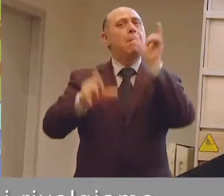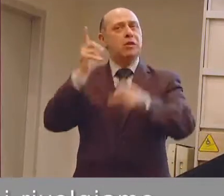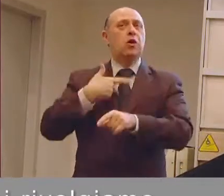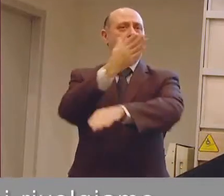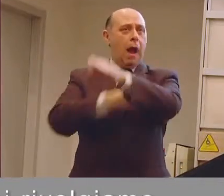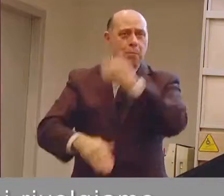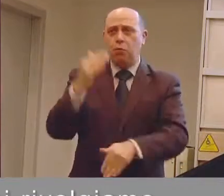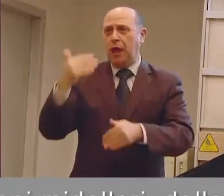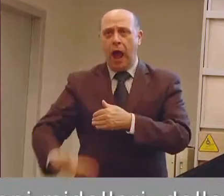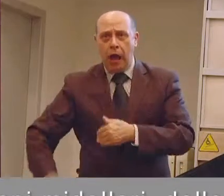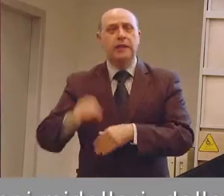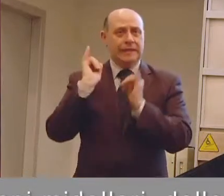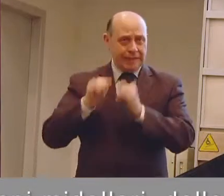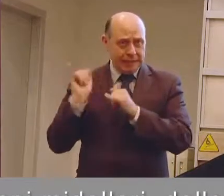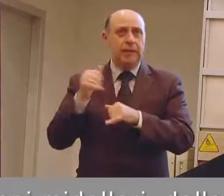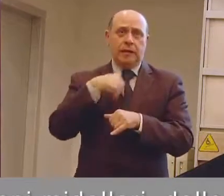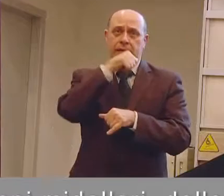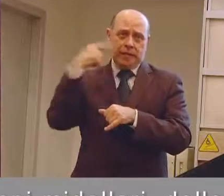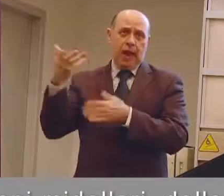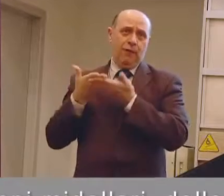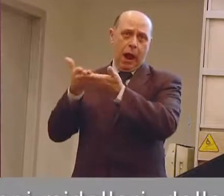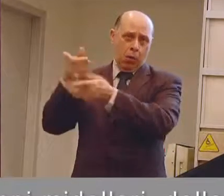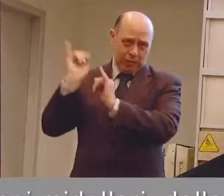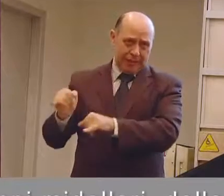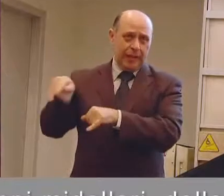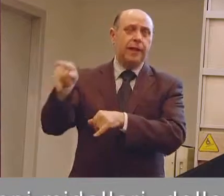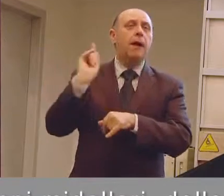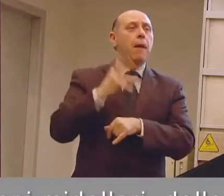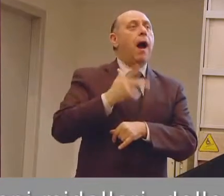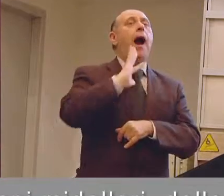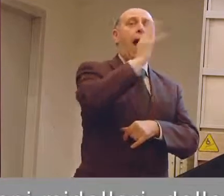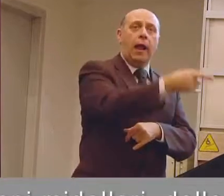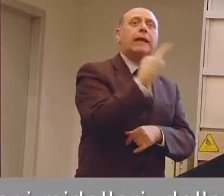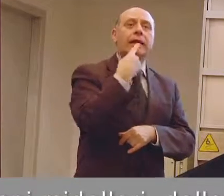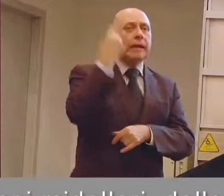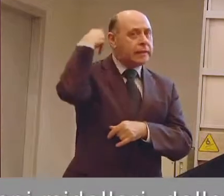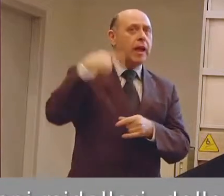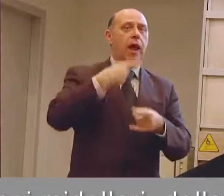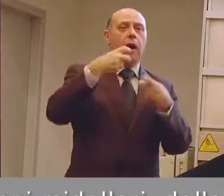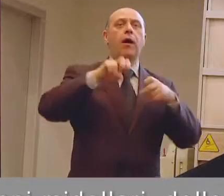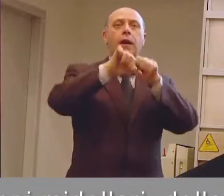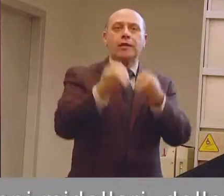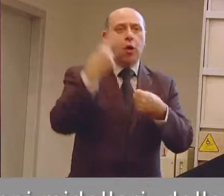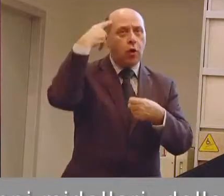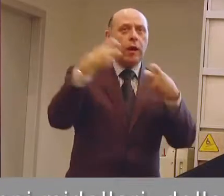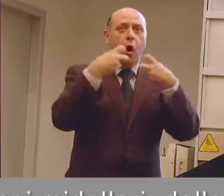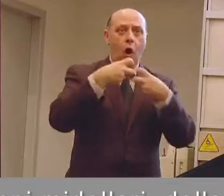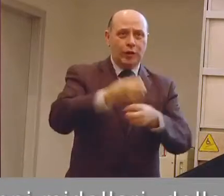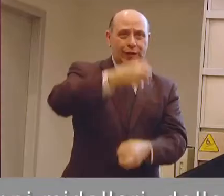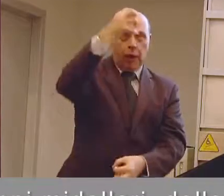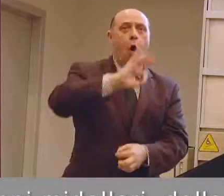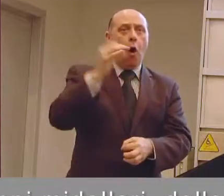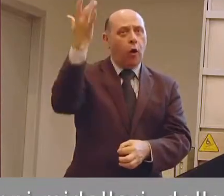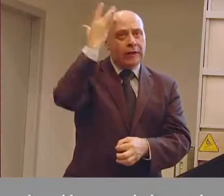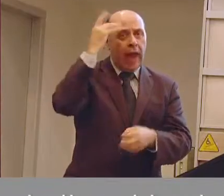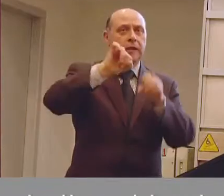hanno bisogno chiaramente di ausili ma principalmente a persone che hanno subito delle lesioni midollari, persone che hanno subito dei traumi cranici, persone